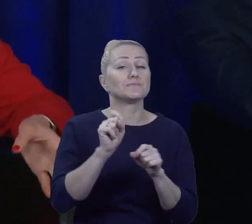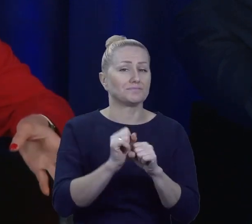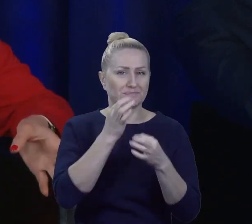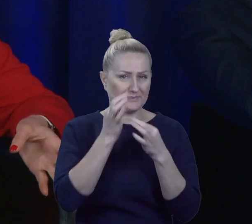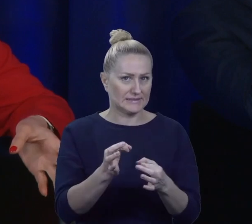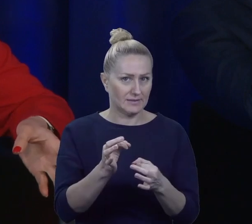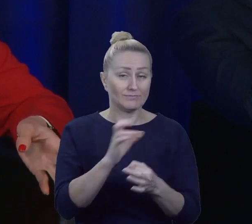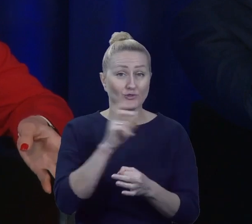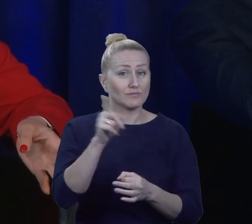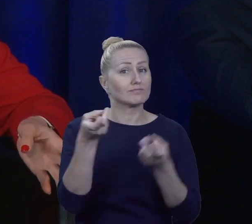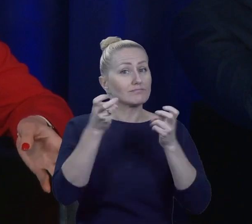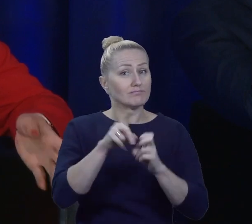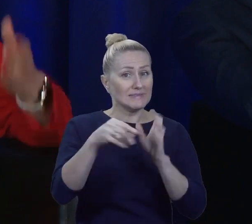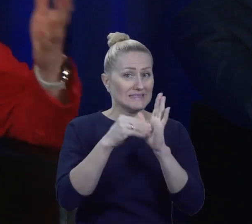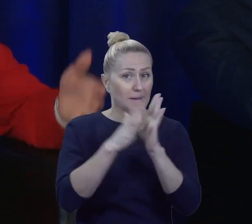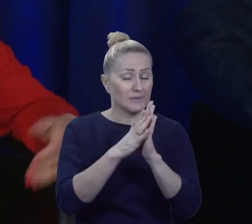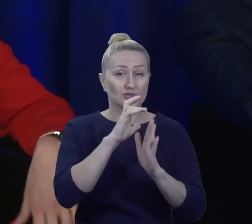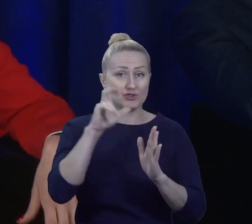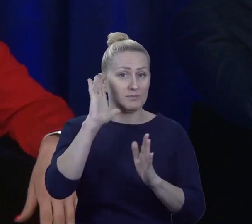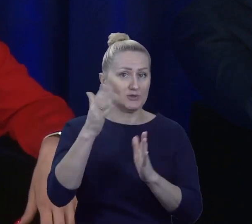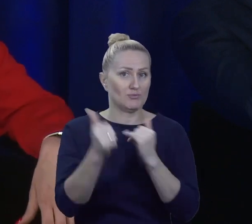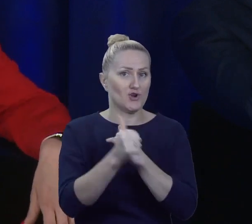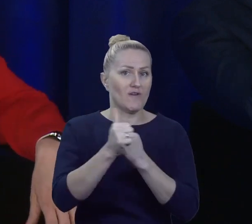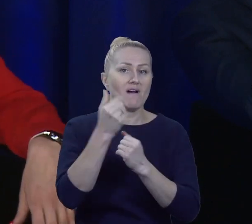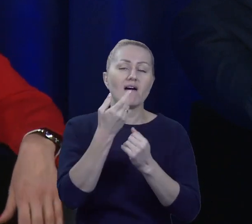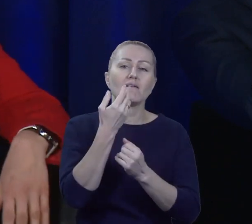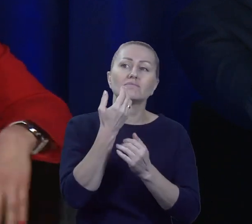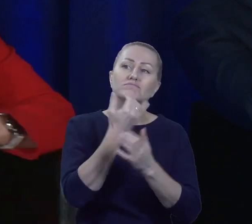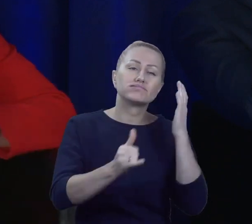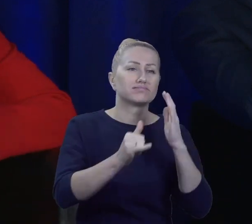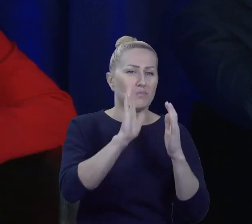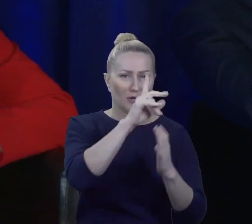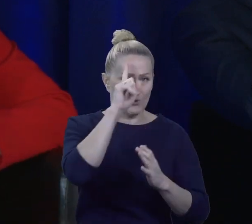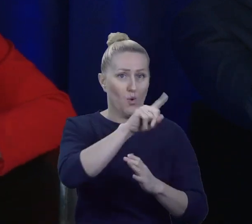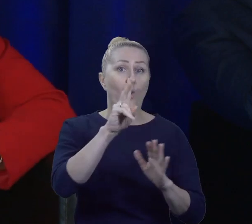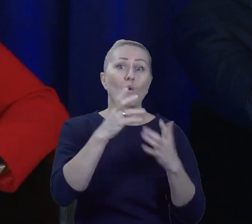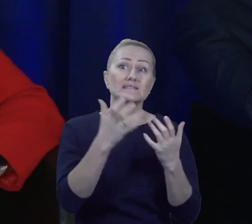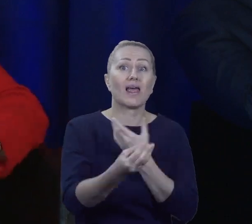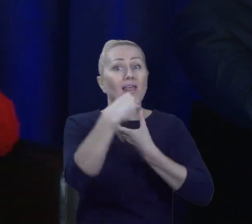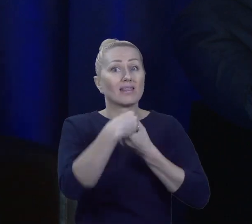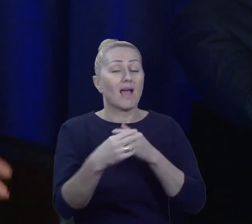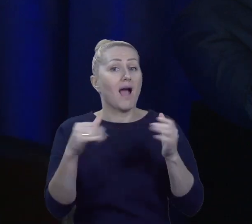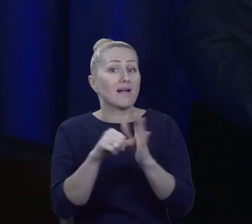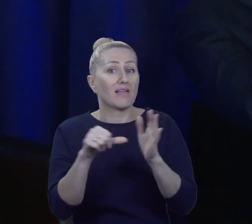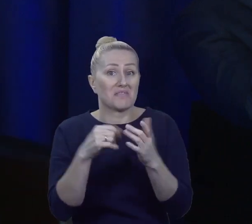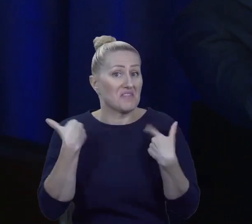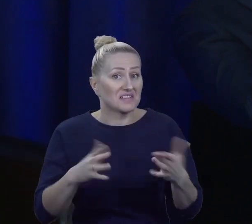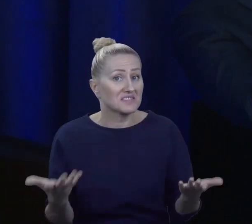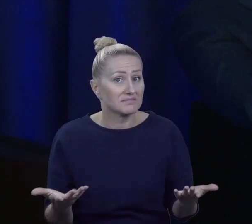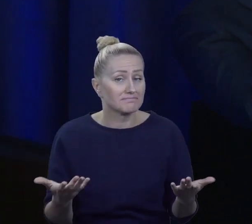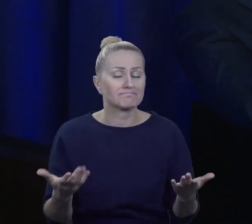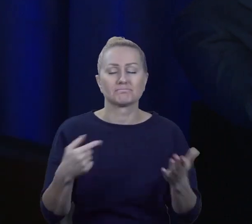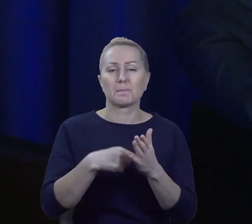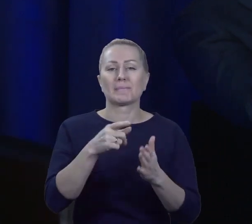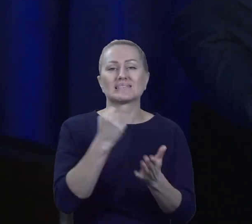wprowadzenie tego rodzaju zapisów nie wykluczy nam jeszcze większej ilości osób chętnych potencjalnie do sprawowania tych funkcji. Jeśli chodzi o kwestie